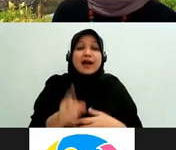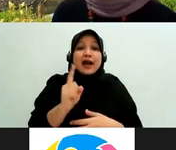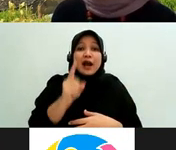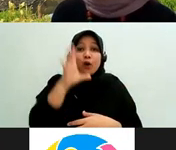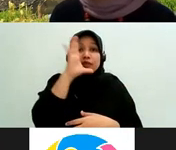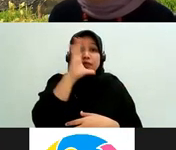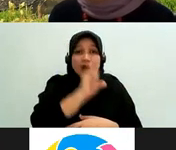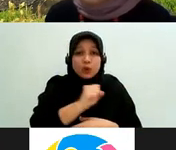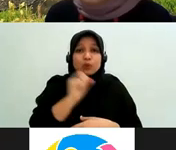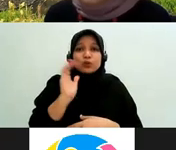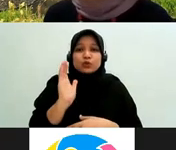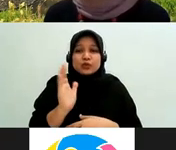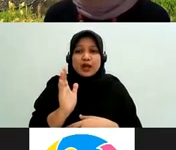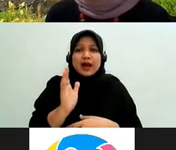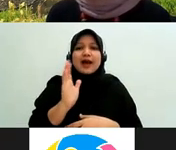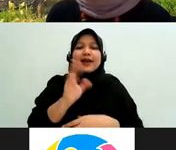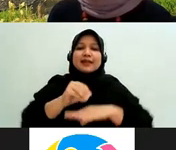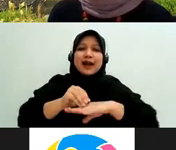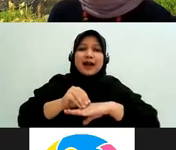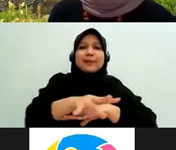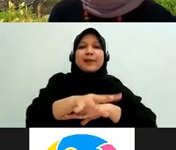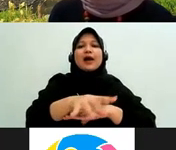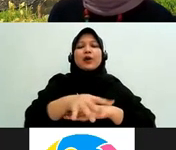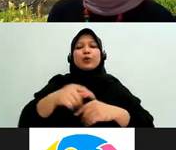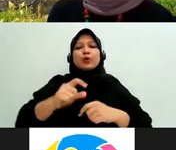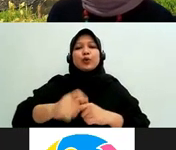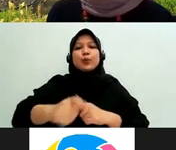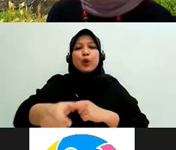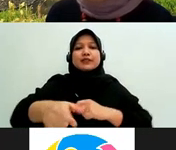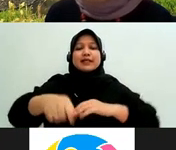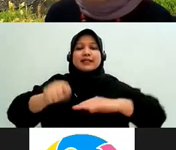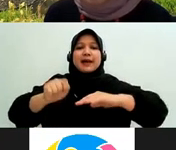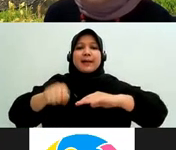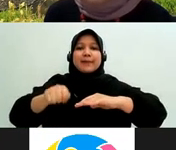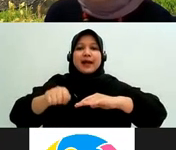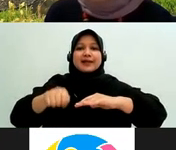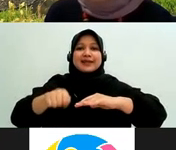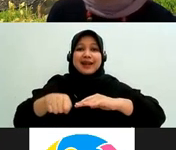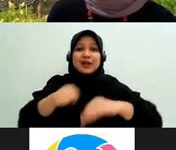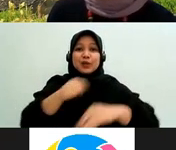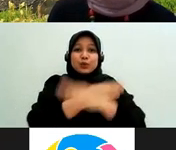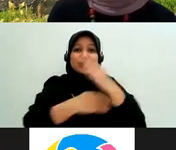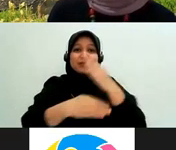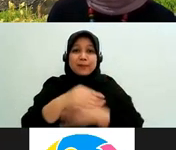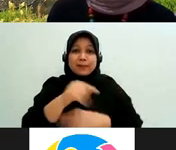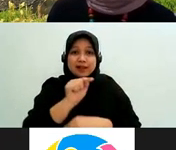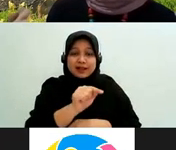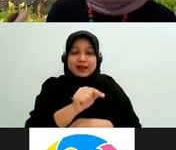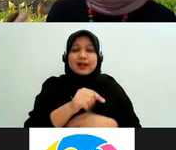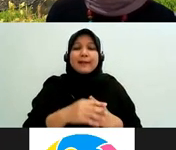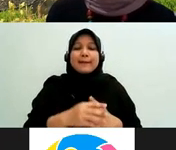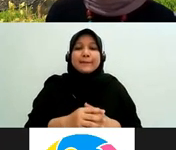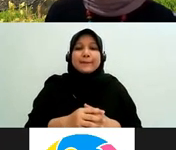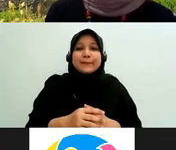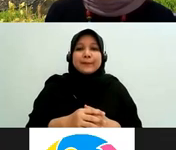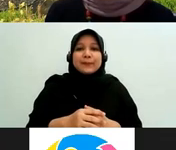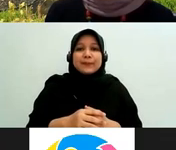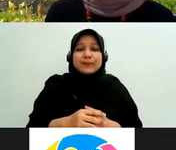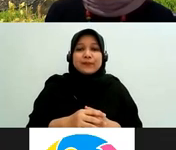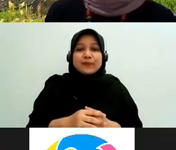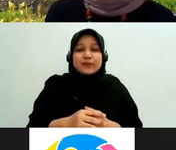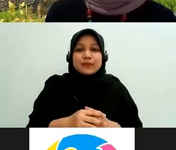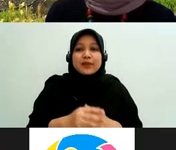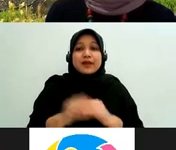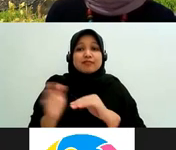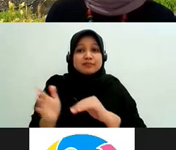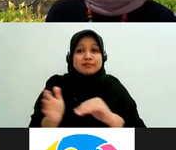apa namanya prosedur peradilan yang berlaku untuk sahabat difabel yang berhadapan dengan hukum ini dan selain